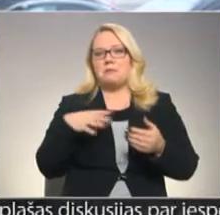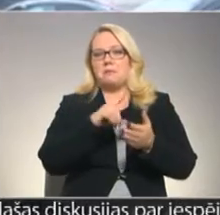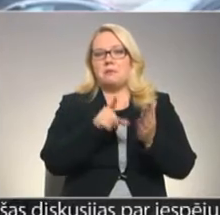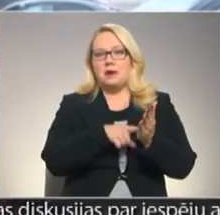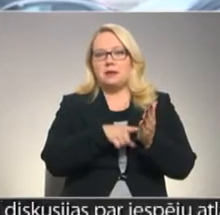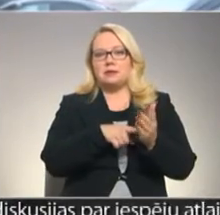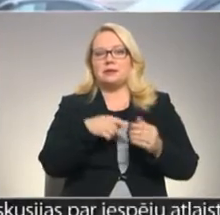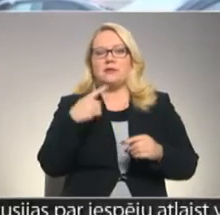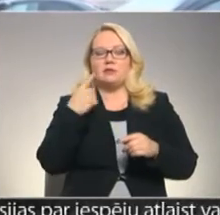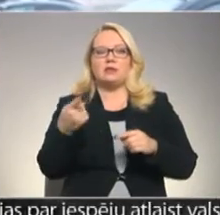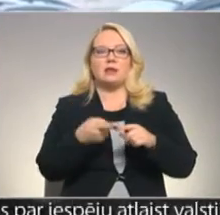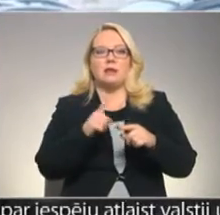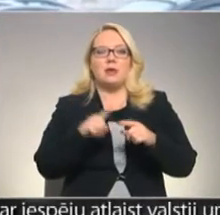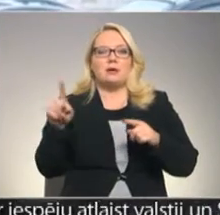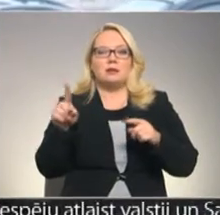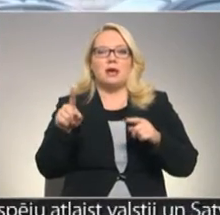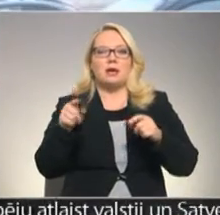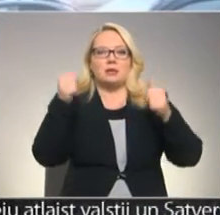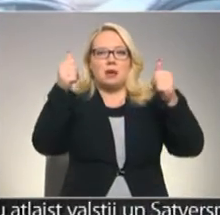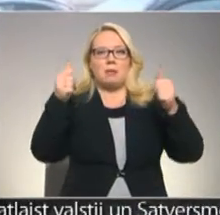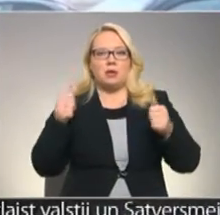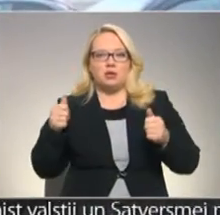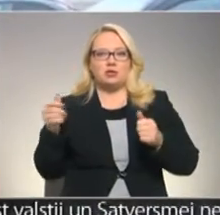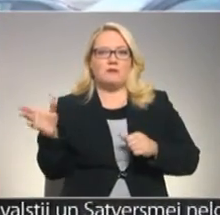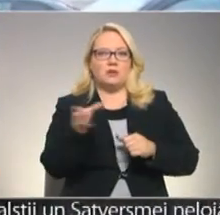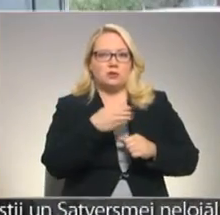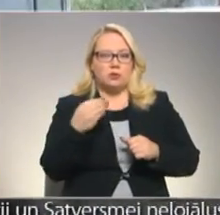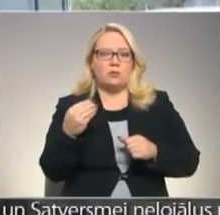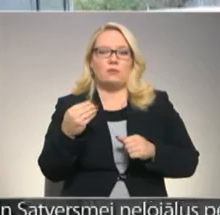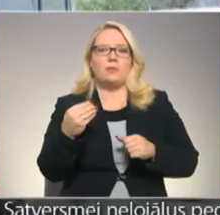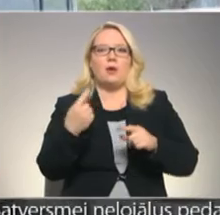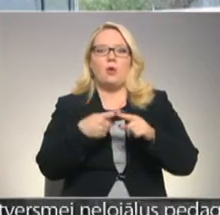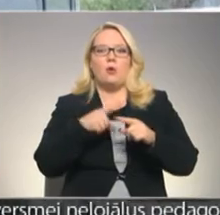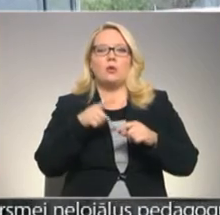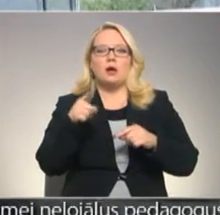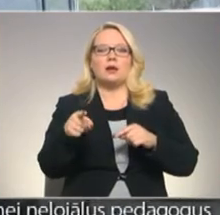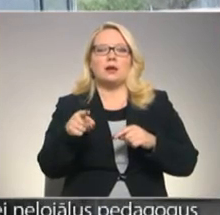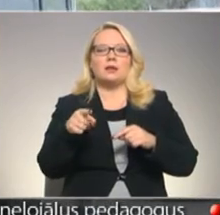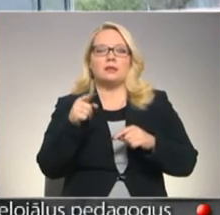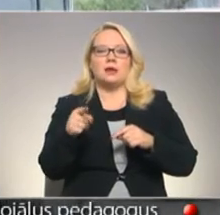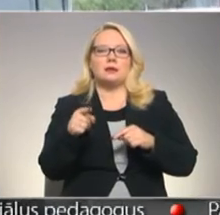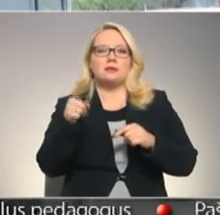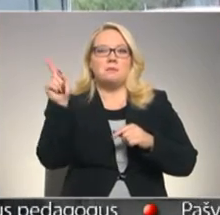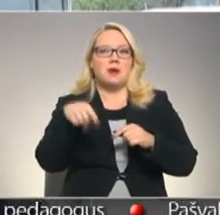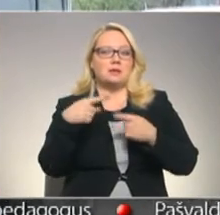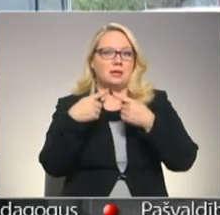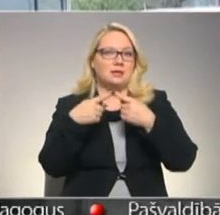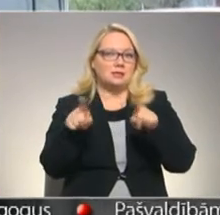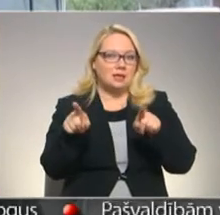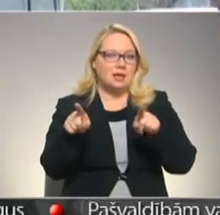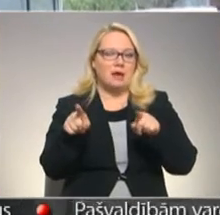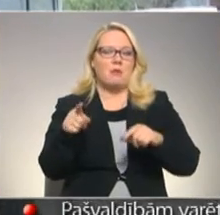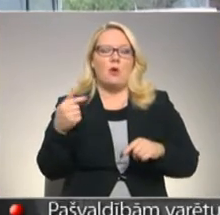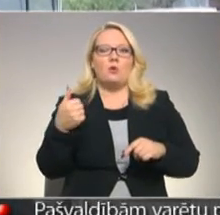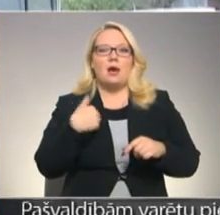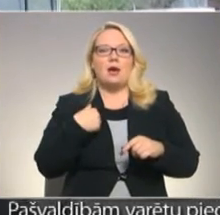Tāpēc, ka ir tablīčki visur, un viņi palīdz taču. Bieži vien nākas prasīt citiem. Īsts viņam